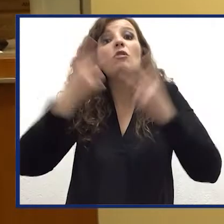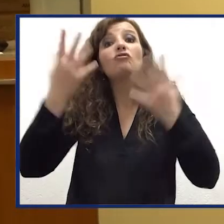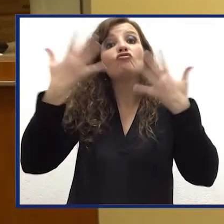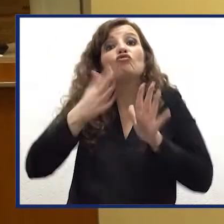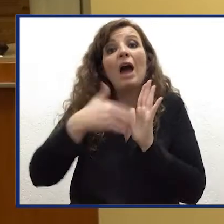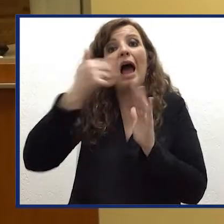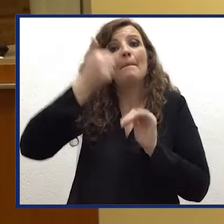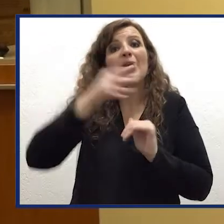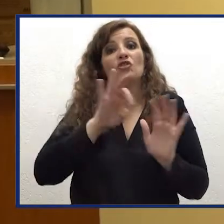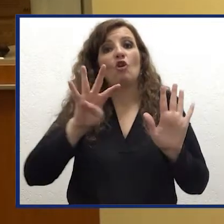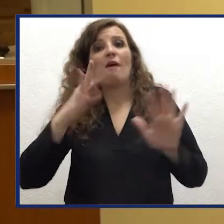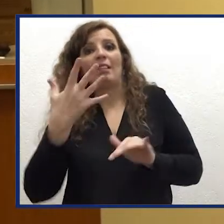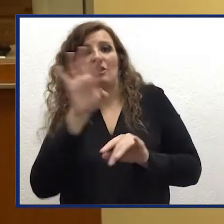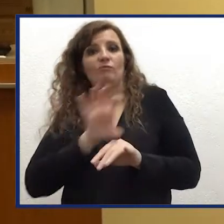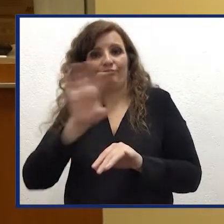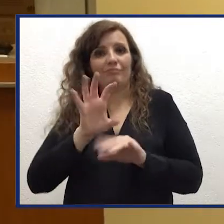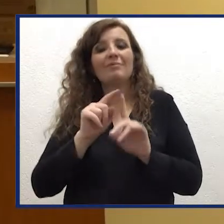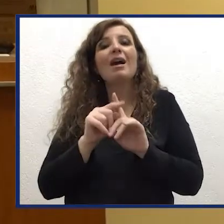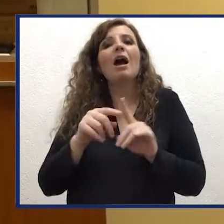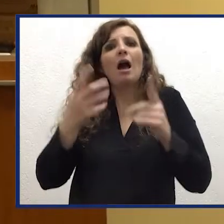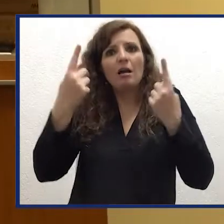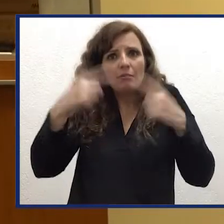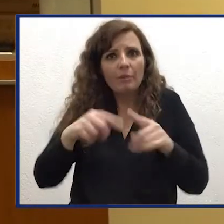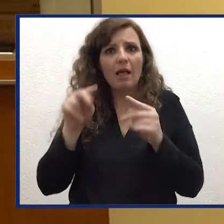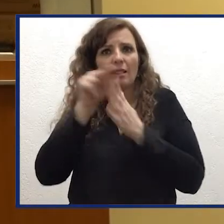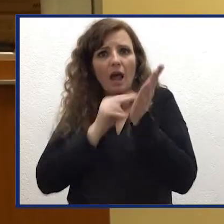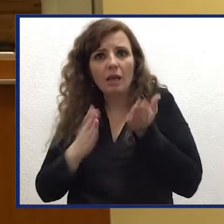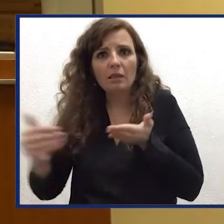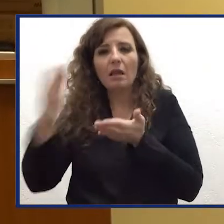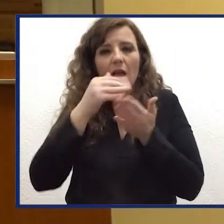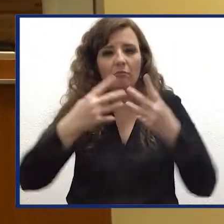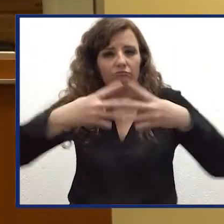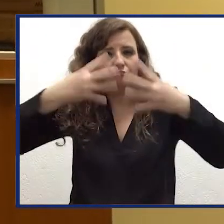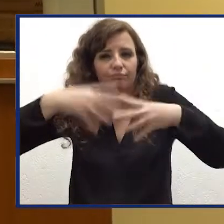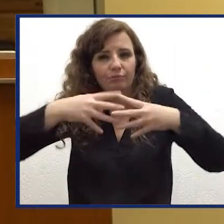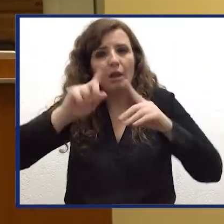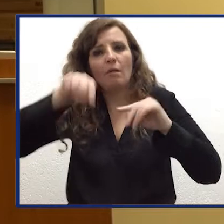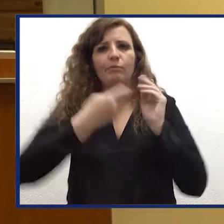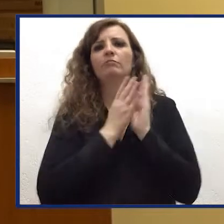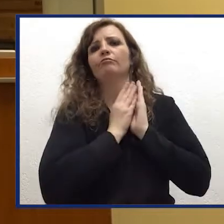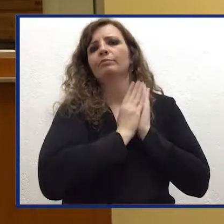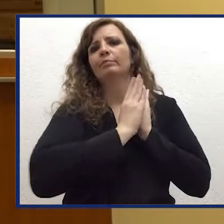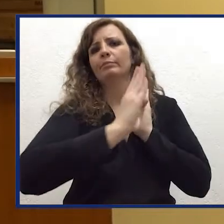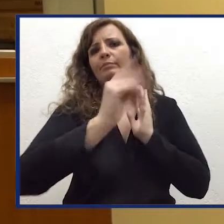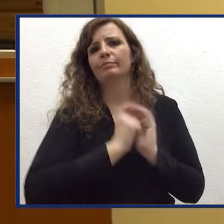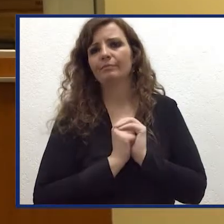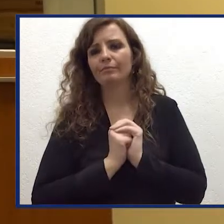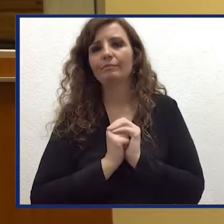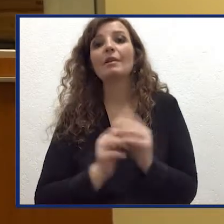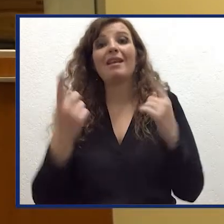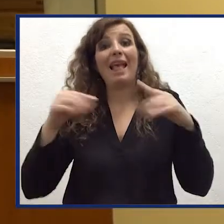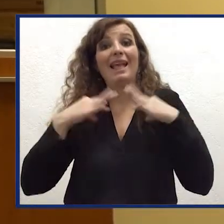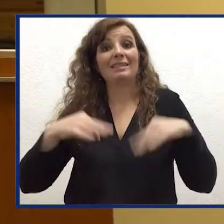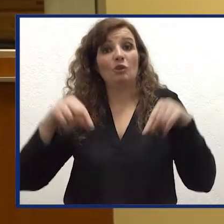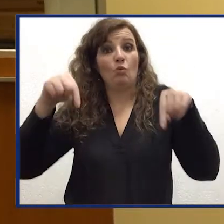anni 90 questa stazione garantisce l'acquisizione di questi dati che vengono poi processati ed archiviati. In